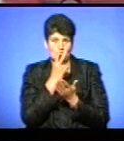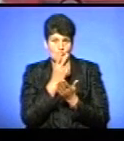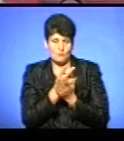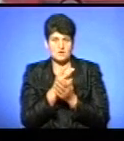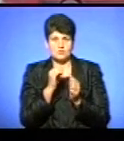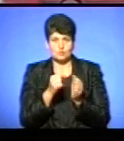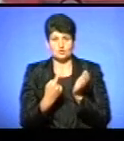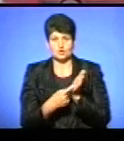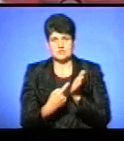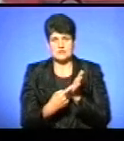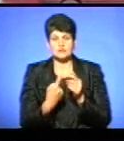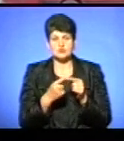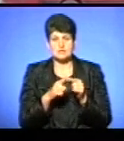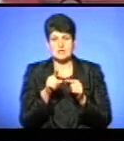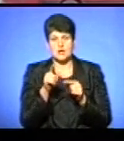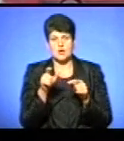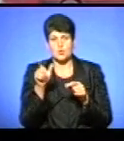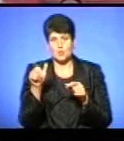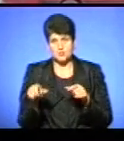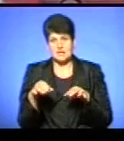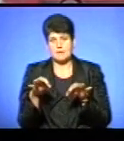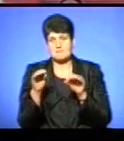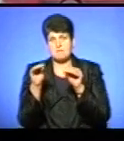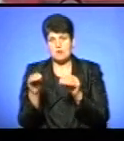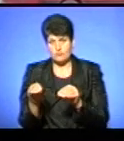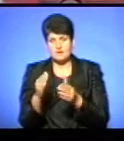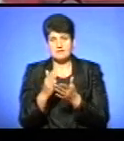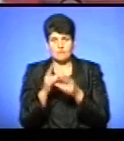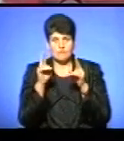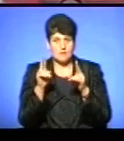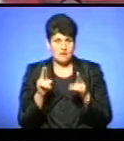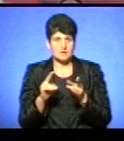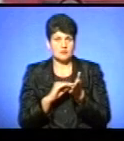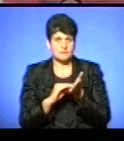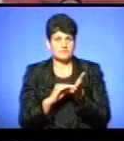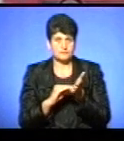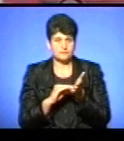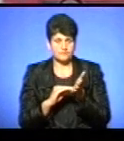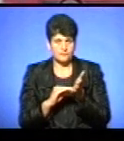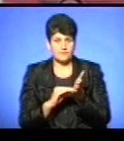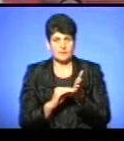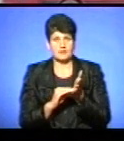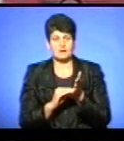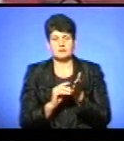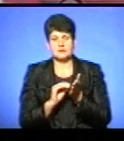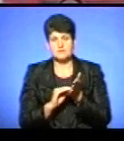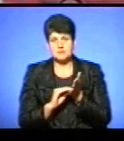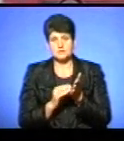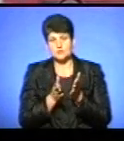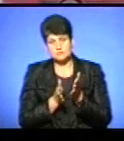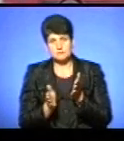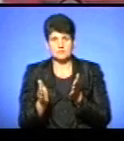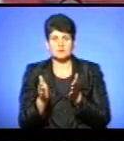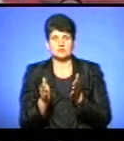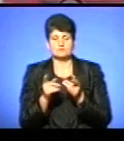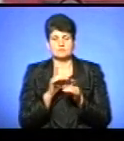і може довести, що ця людина припаркувалася. Тому що є в правилах дорожнього руху така лазійка, яка дозволяє на сьогоднішній